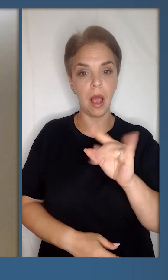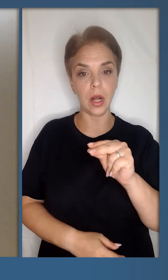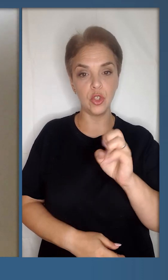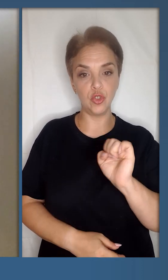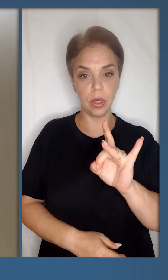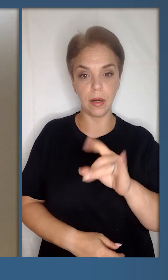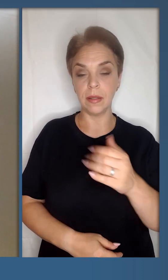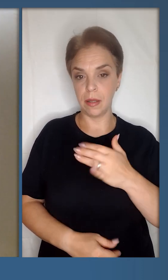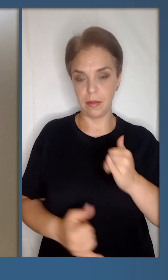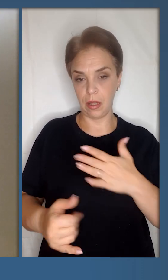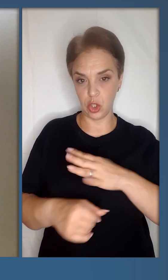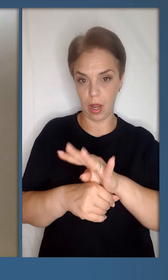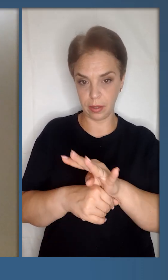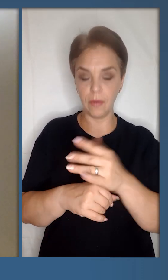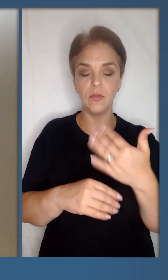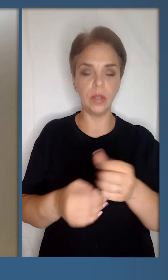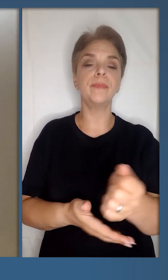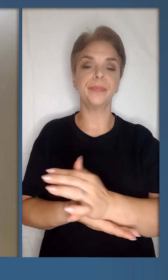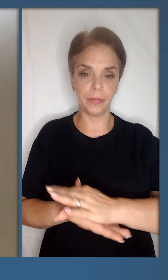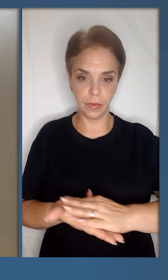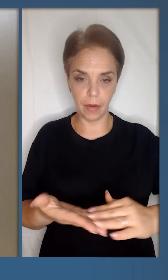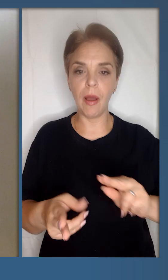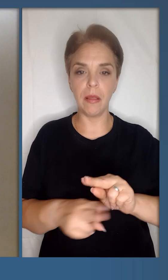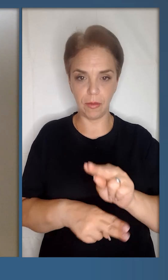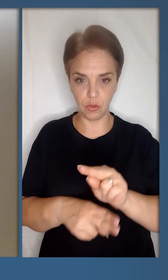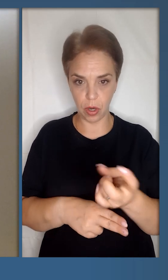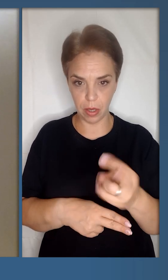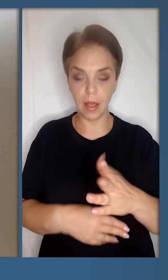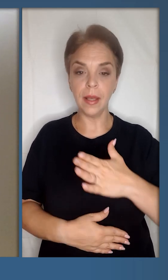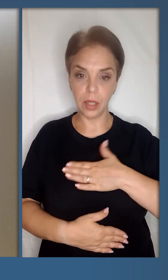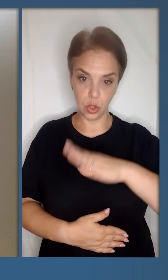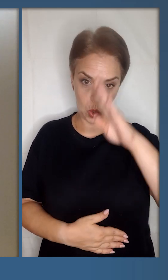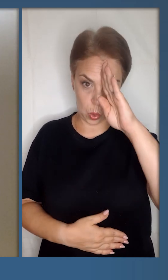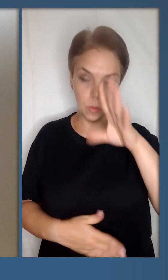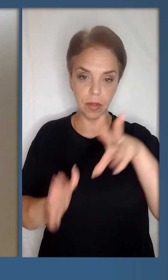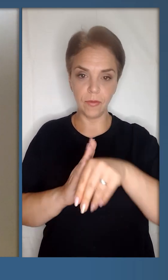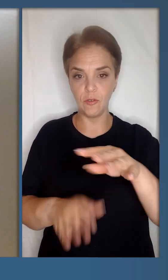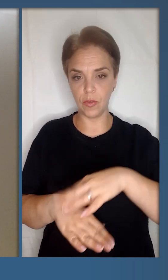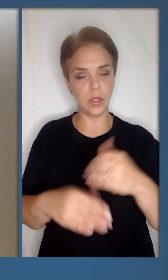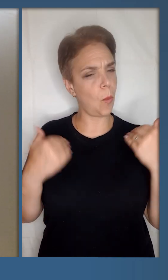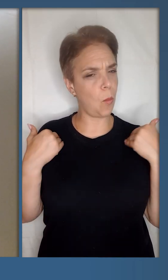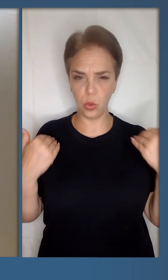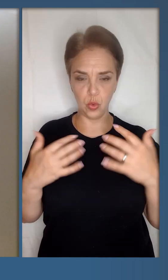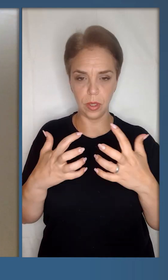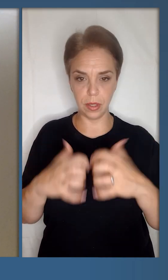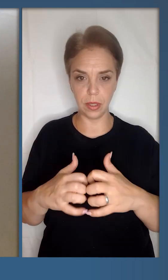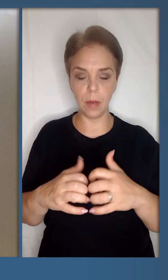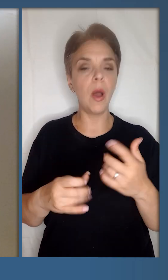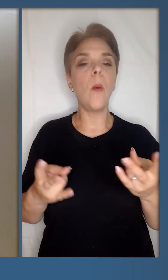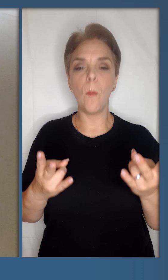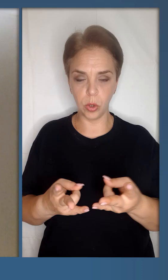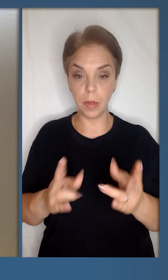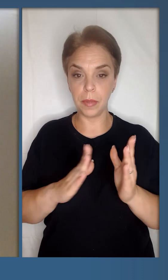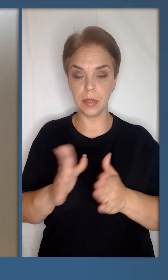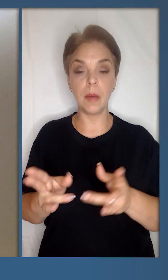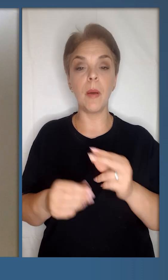для наших артилерістів. Вже триває навчання наших хлопців у Швеції. Потужна система, потрібна